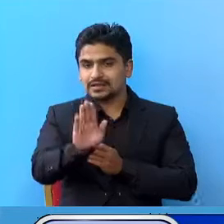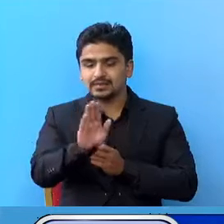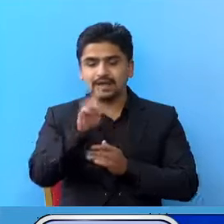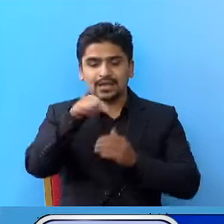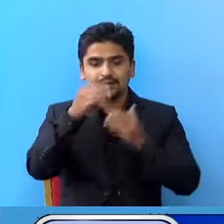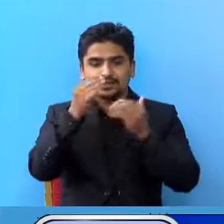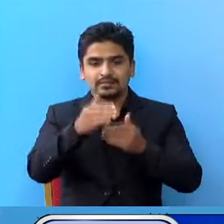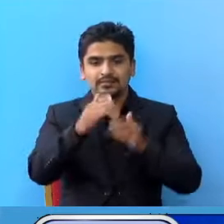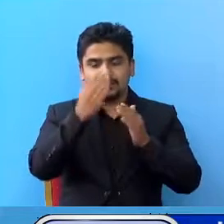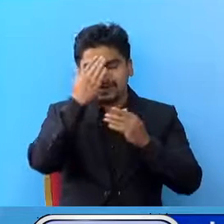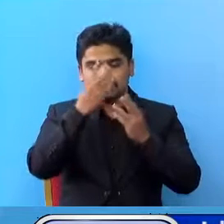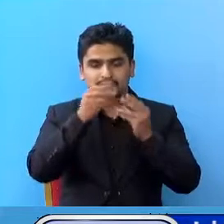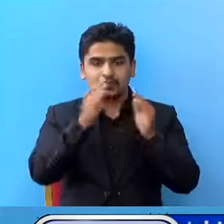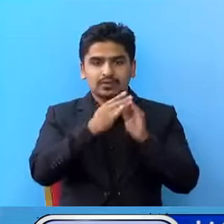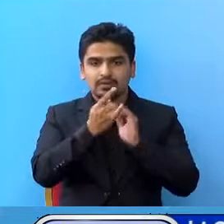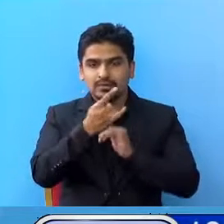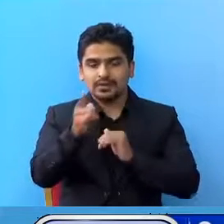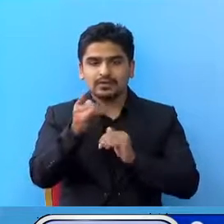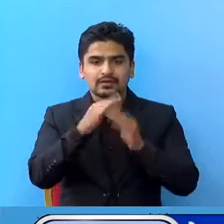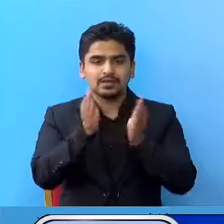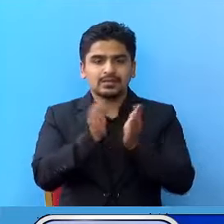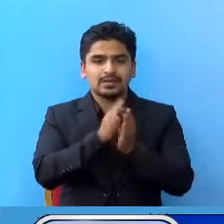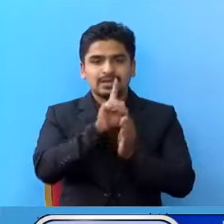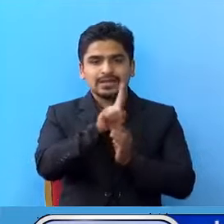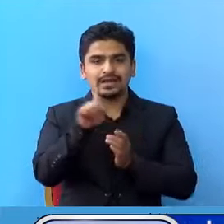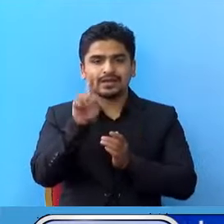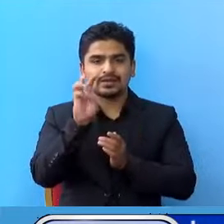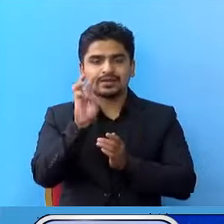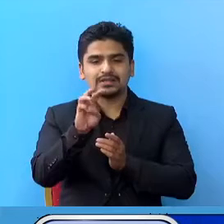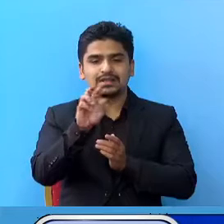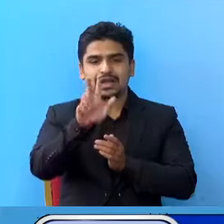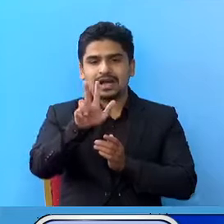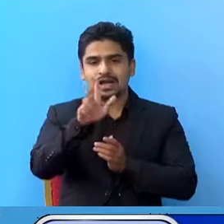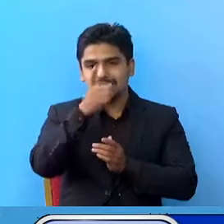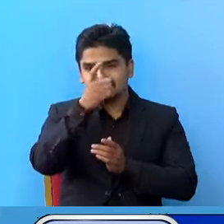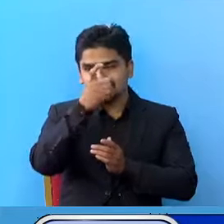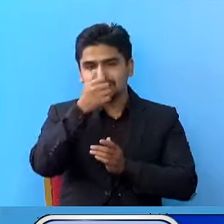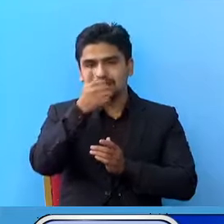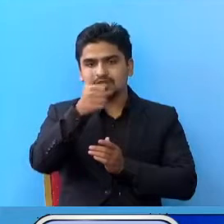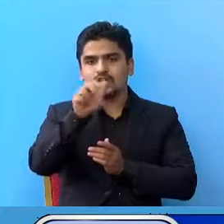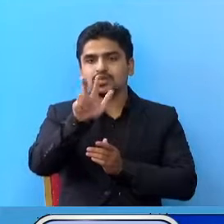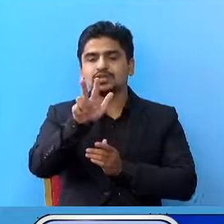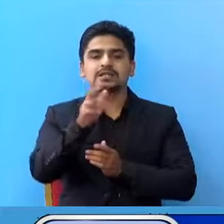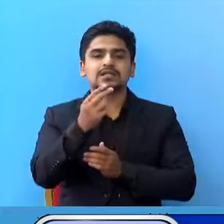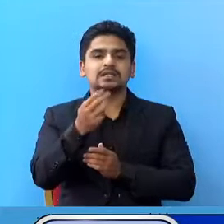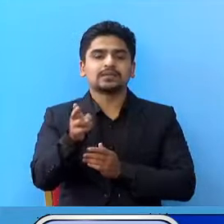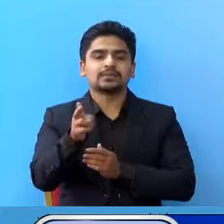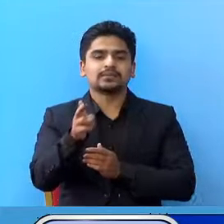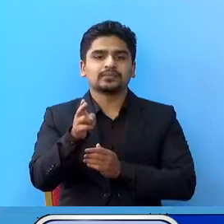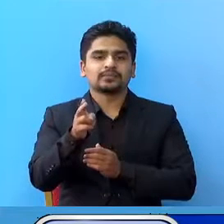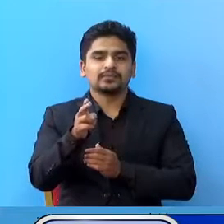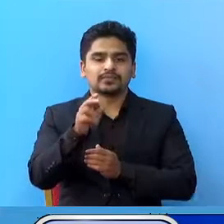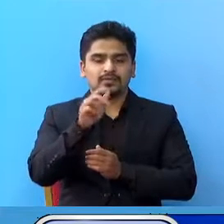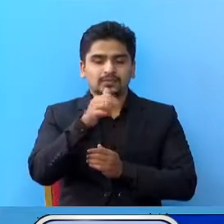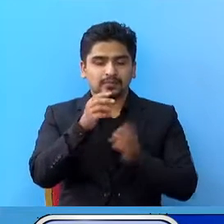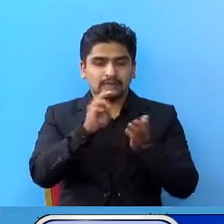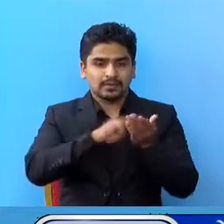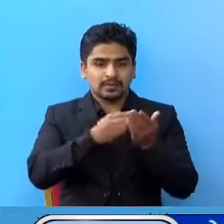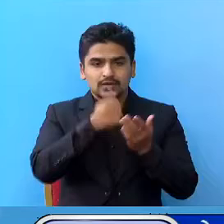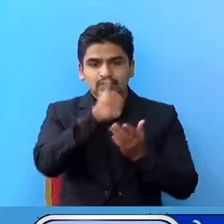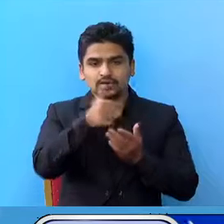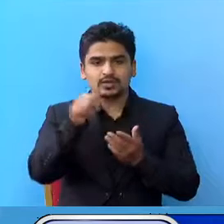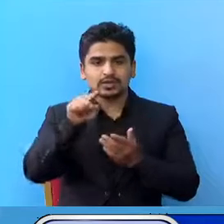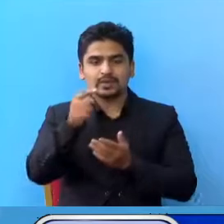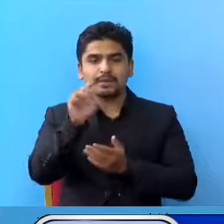आजसम्मां डि